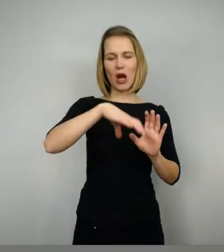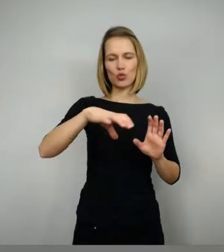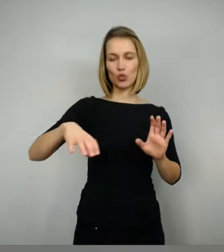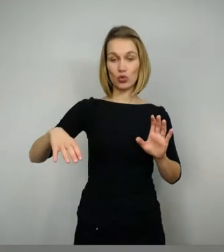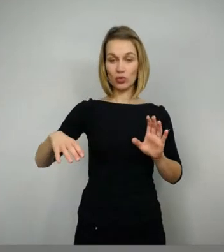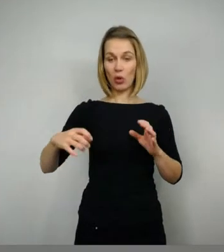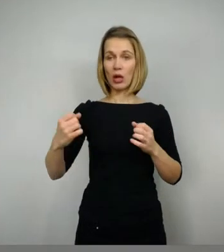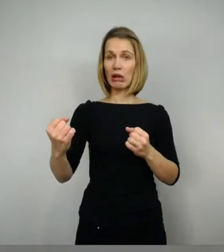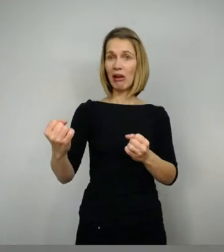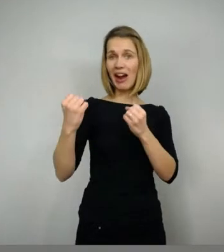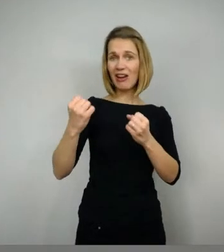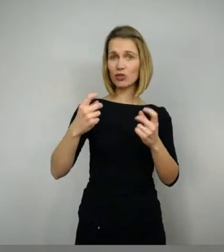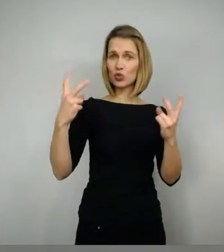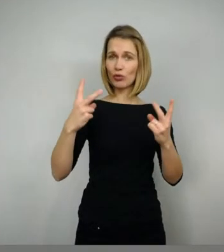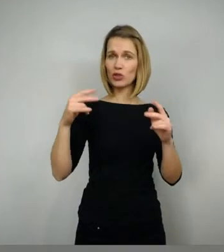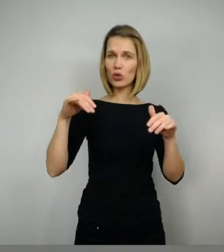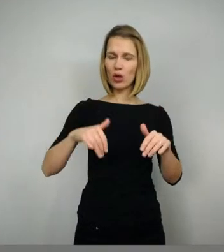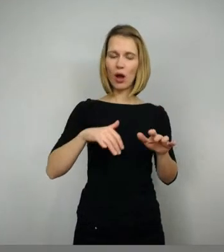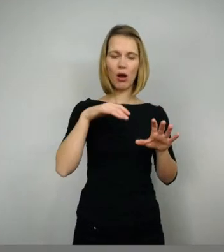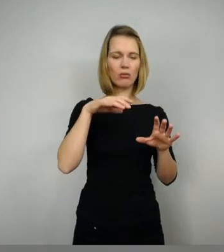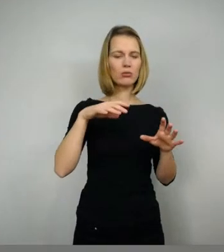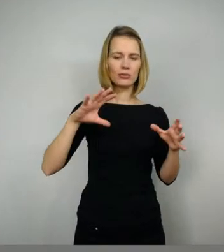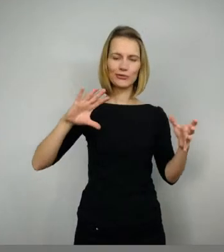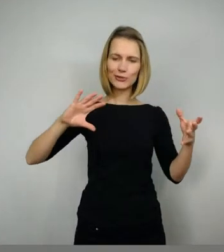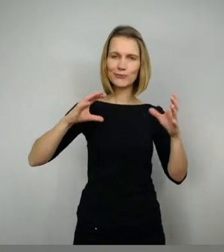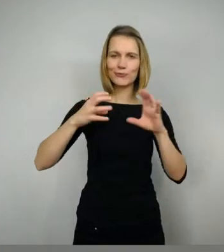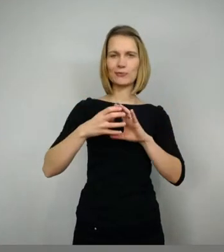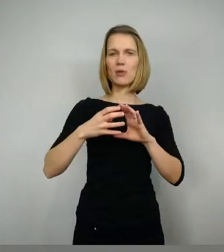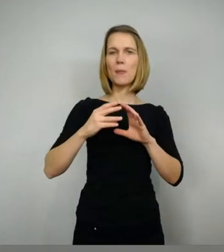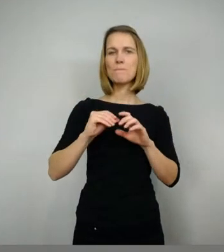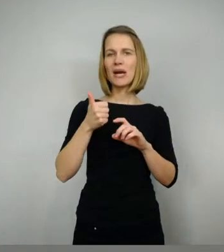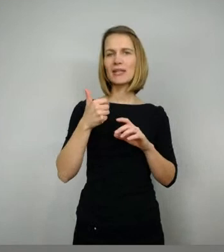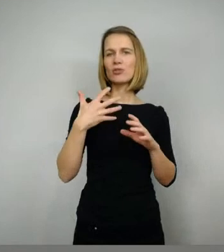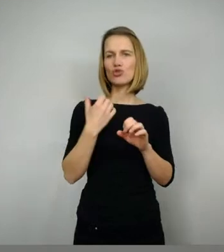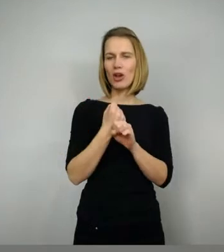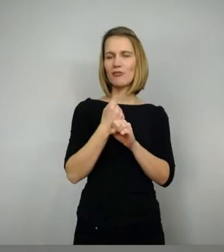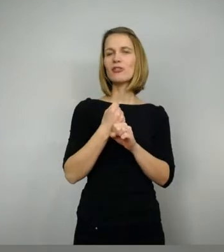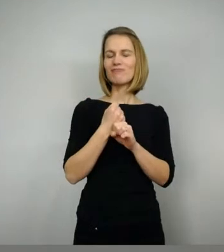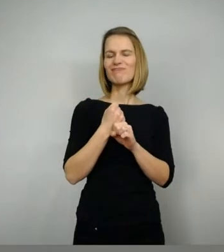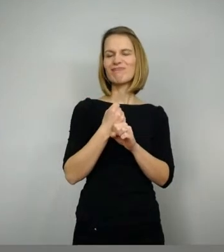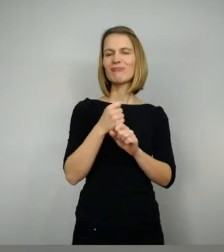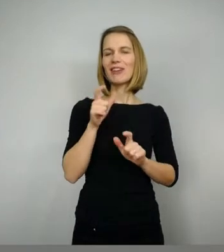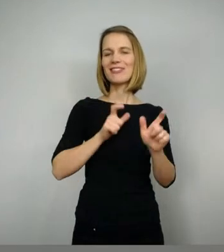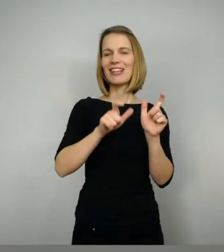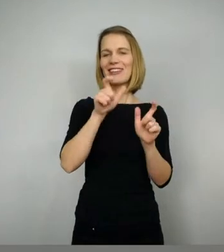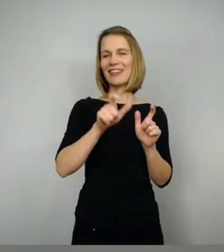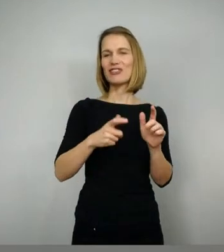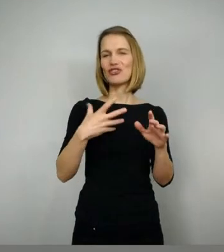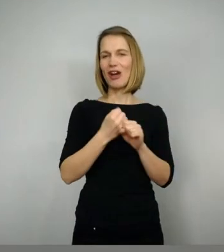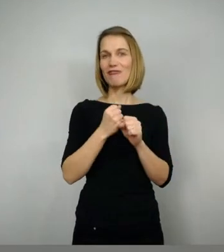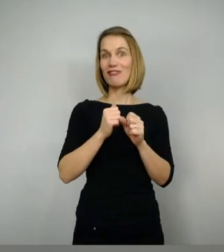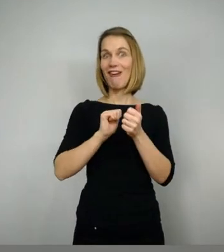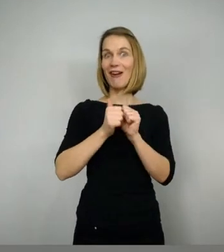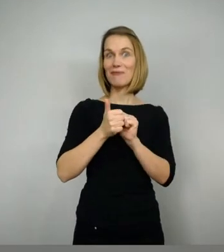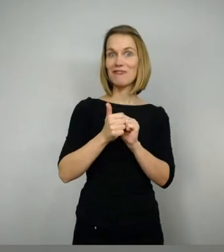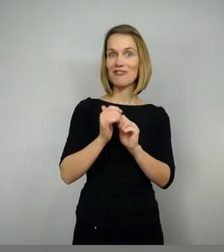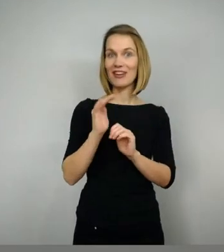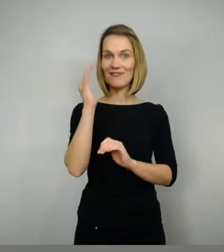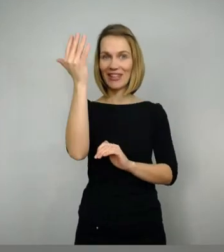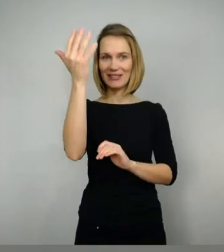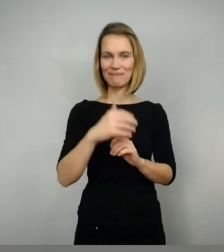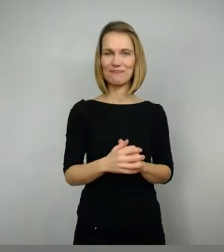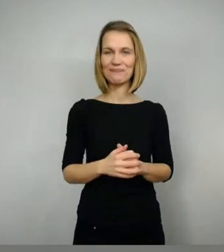Kampfkraft, hilft eigentlich meistens, dass Dietrich am Ende auch einen Kampf gewinnt. So, auch von Dietrich wollen wir jetzt so ein kleines